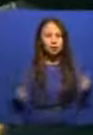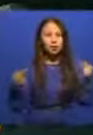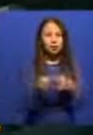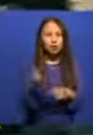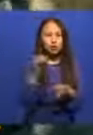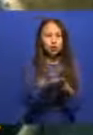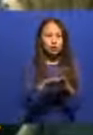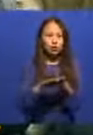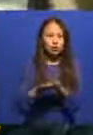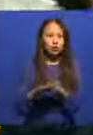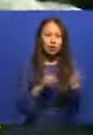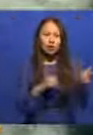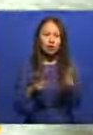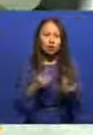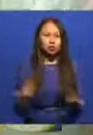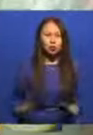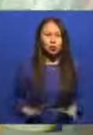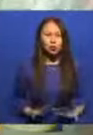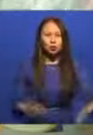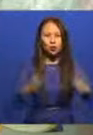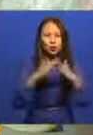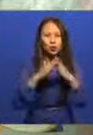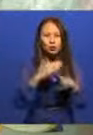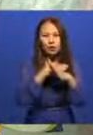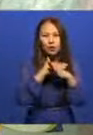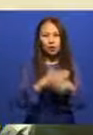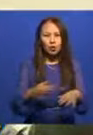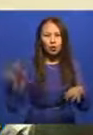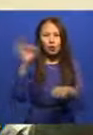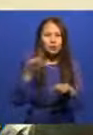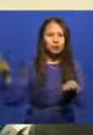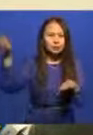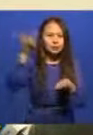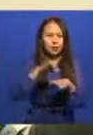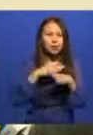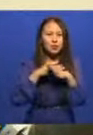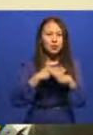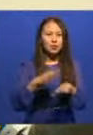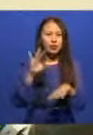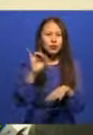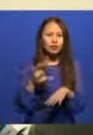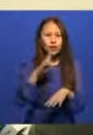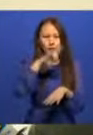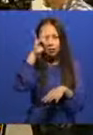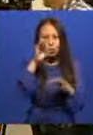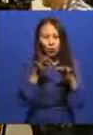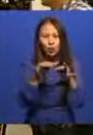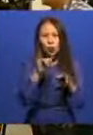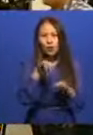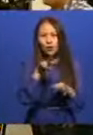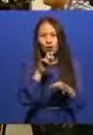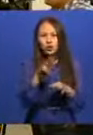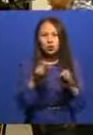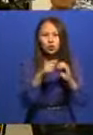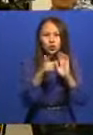жалғасуда. Тұрғындарға гуманитарлық көмек көрсету үшін апат таймаққа түкші ақшы берілді. Шығыс Қазақстан обылсының олаң ауданда 17 тұрғын